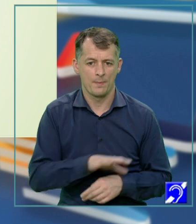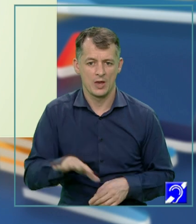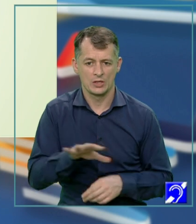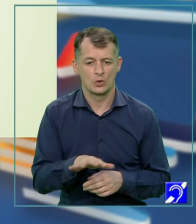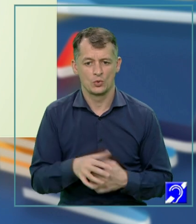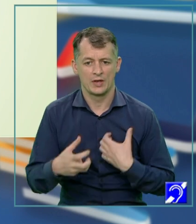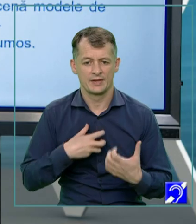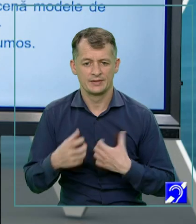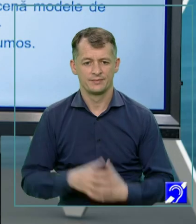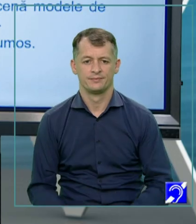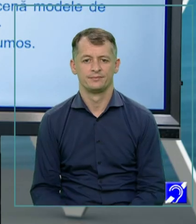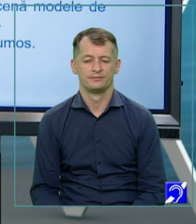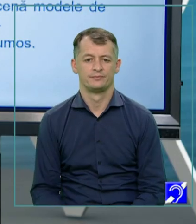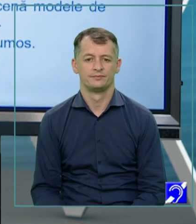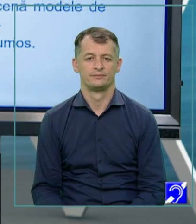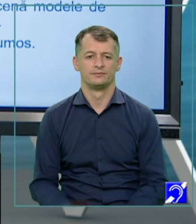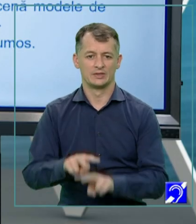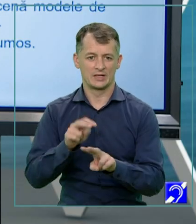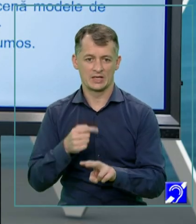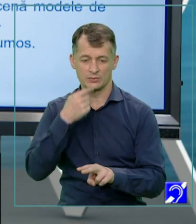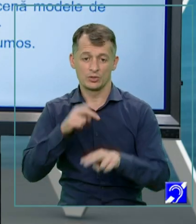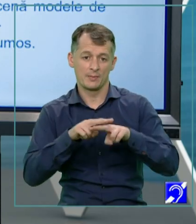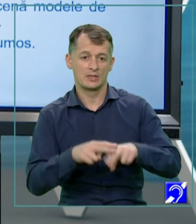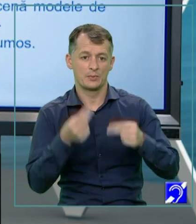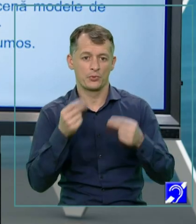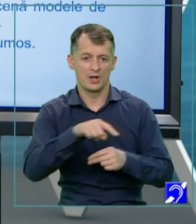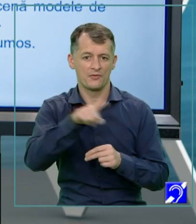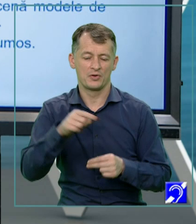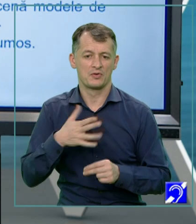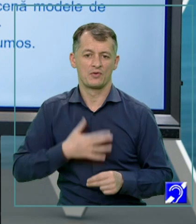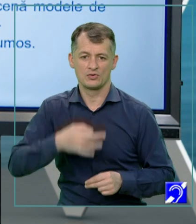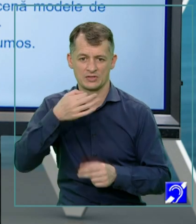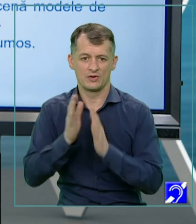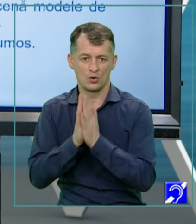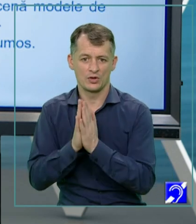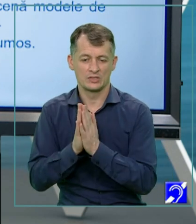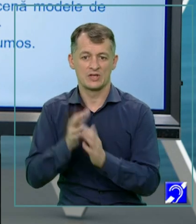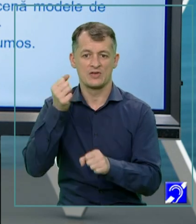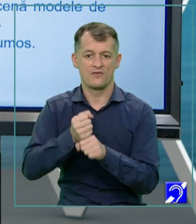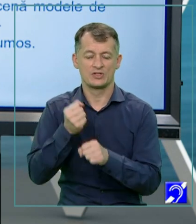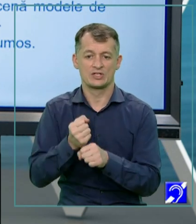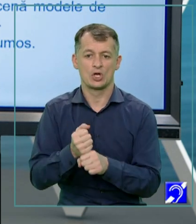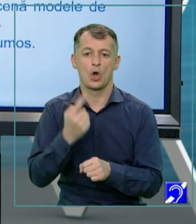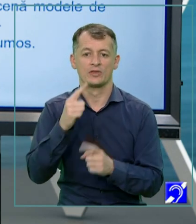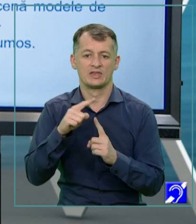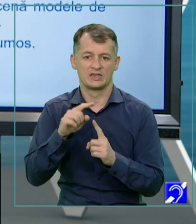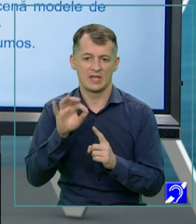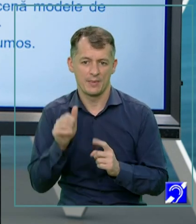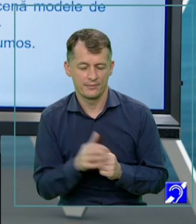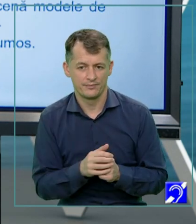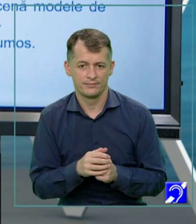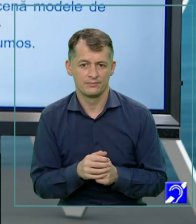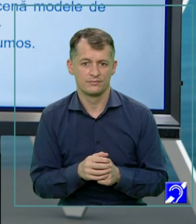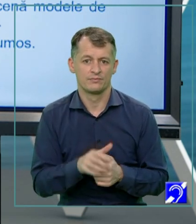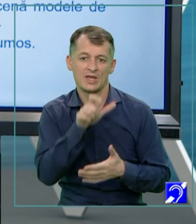artistic. Înainte de a-mi lua rămas bun de la voi, vreau să vă rog să realizați o temă. Într-un